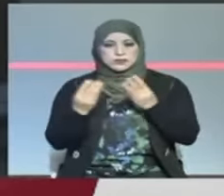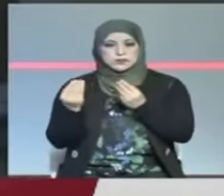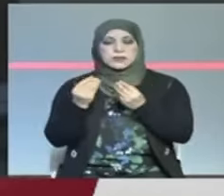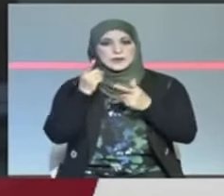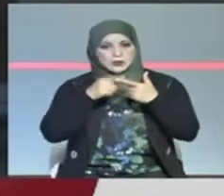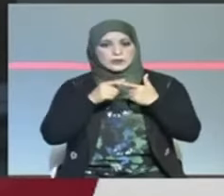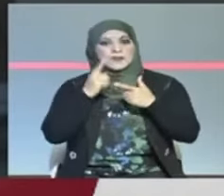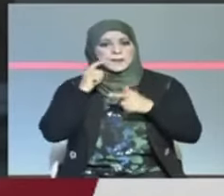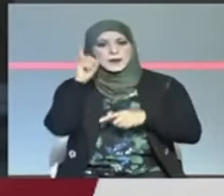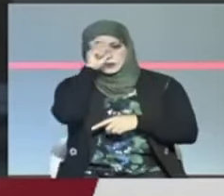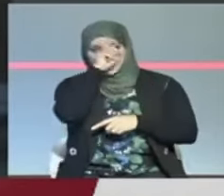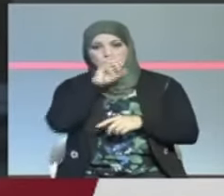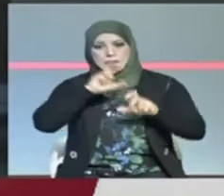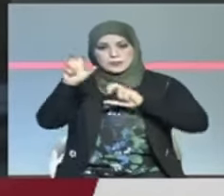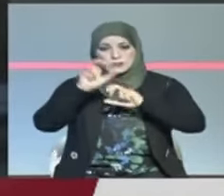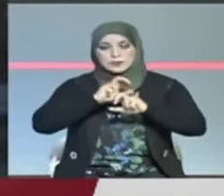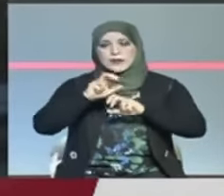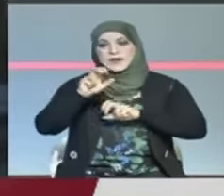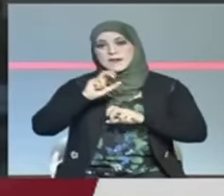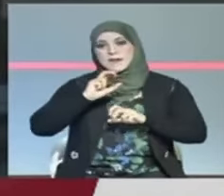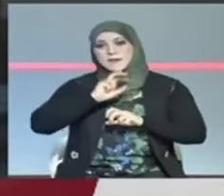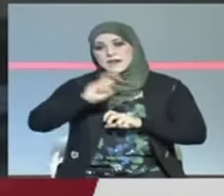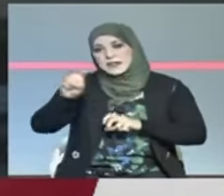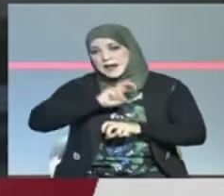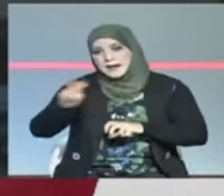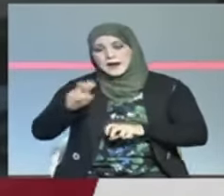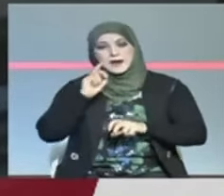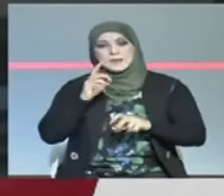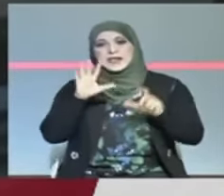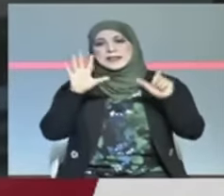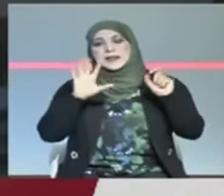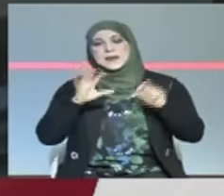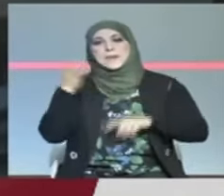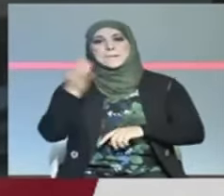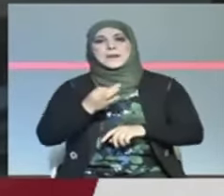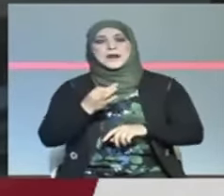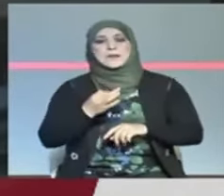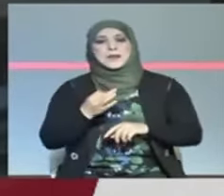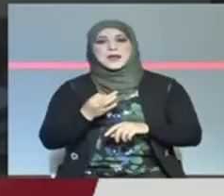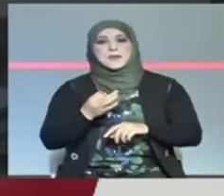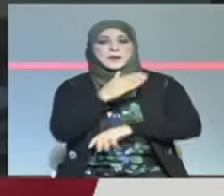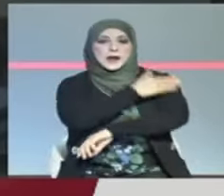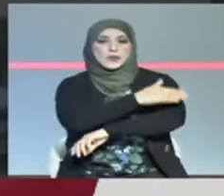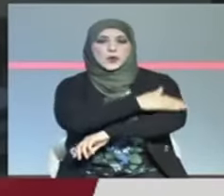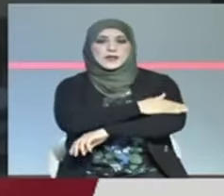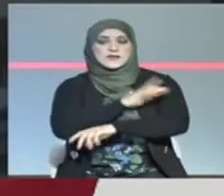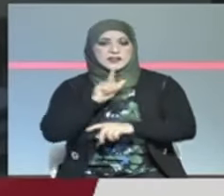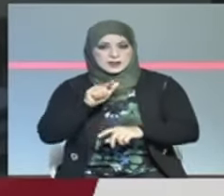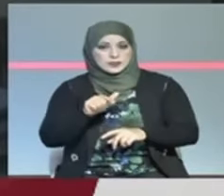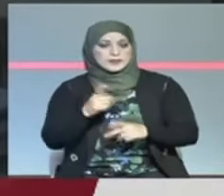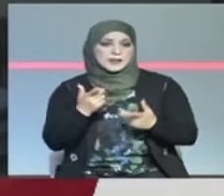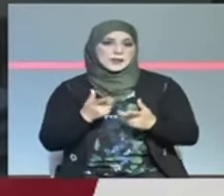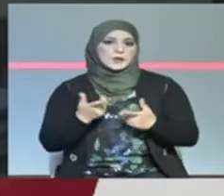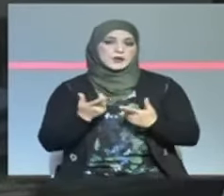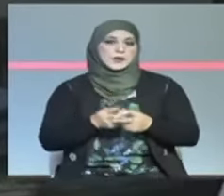في التنقل ثم صعوبات خاصة أنهم 70% من المواثفين يعتمدوا النقل